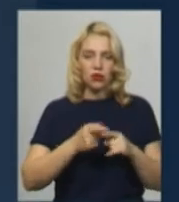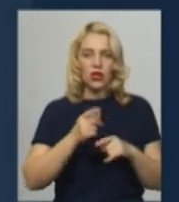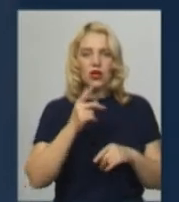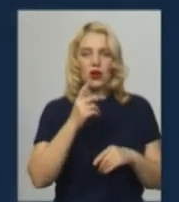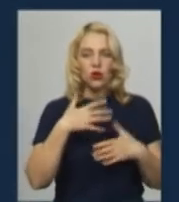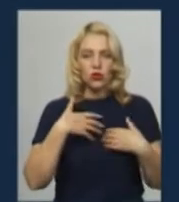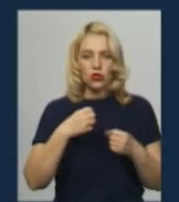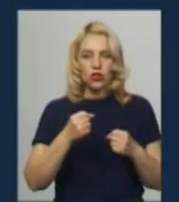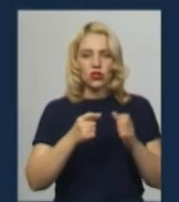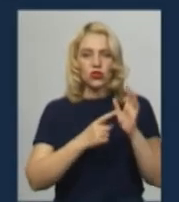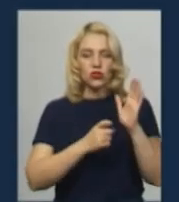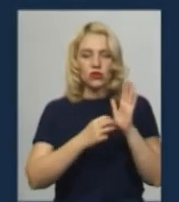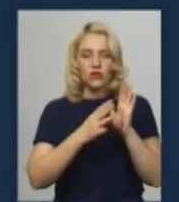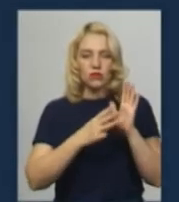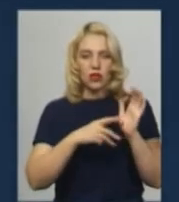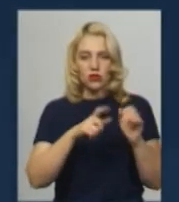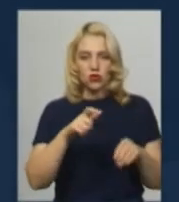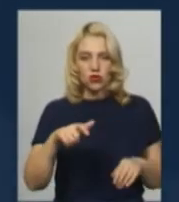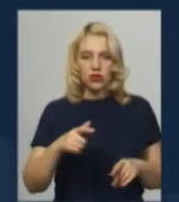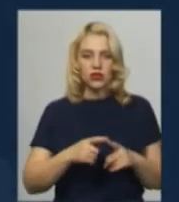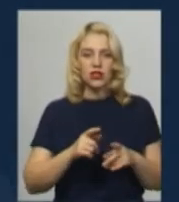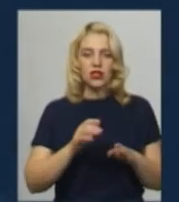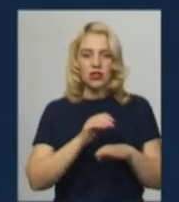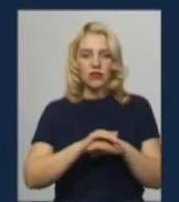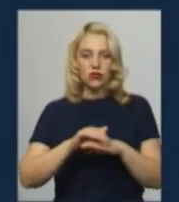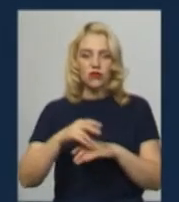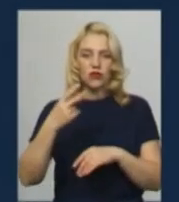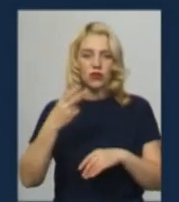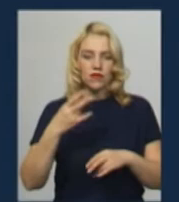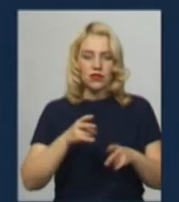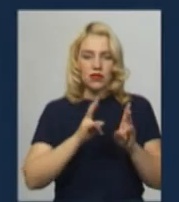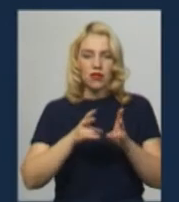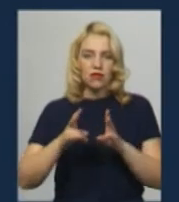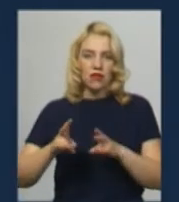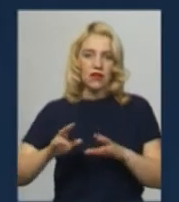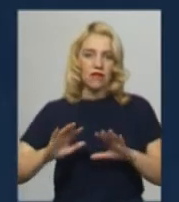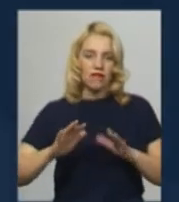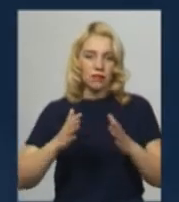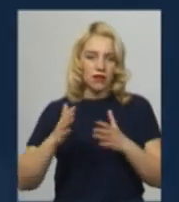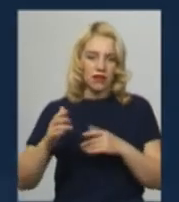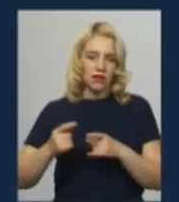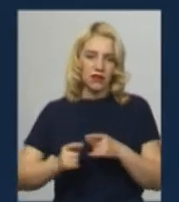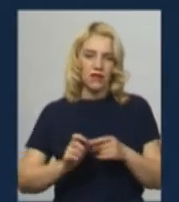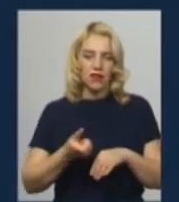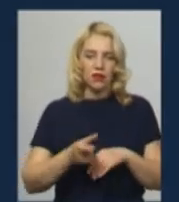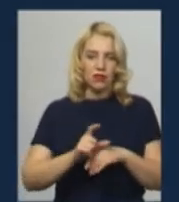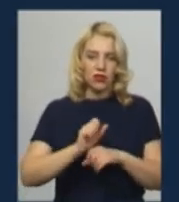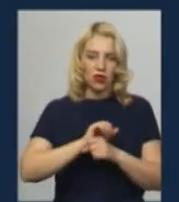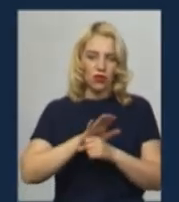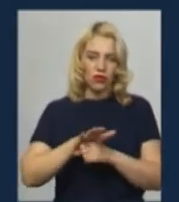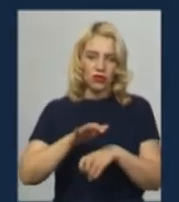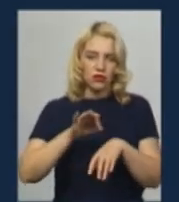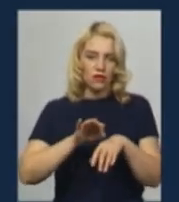618 осіб, зафіксовано 20 летальних випадків. Найбільше випадків захворювання на COVID-19 офіційно